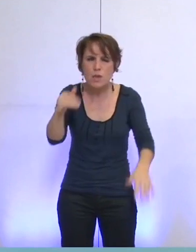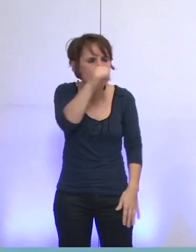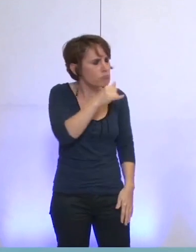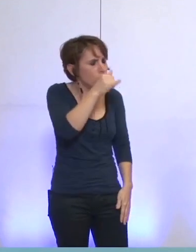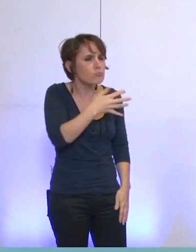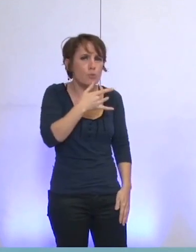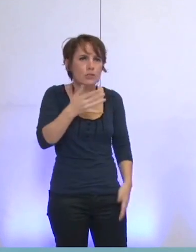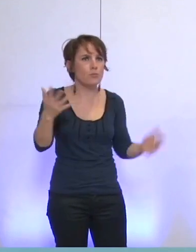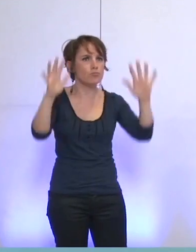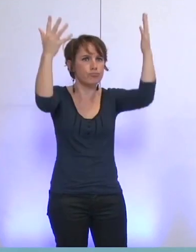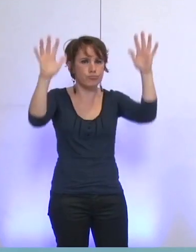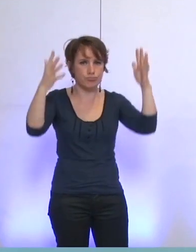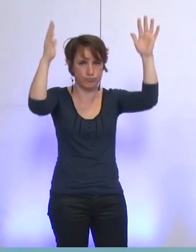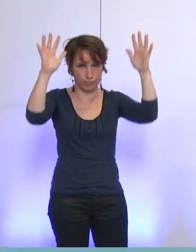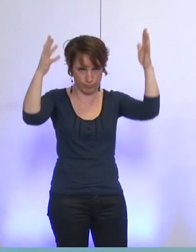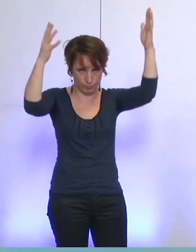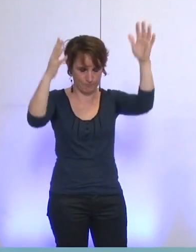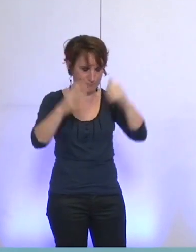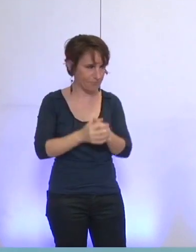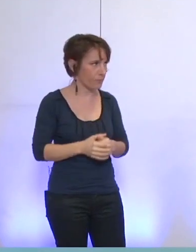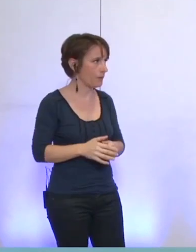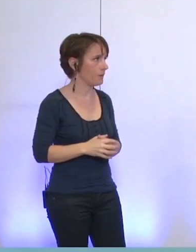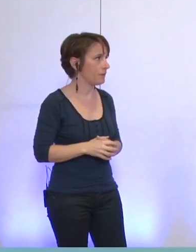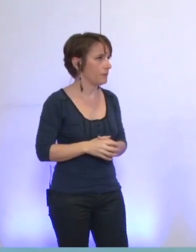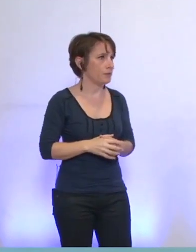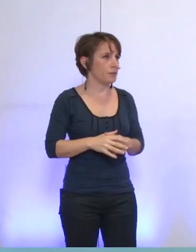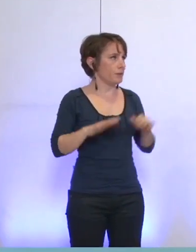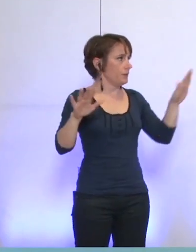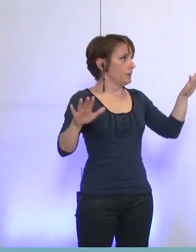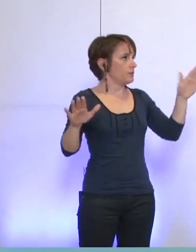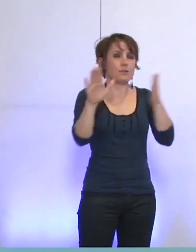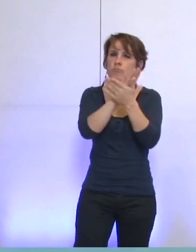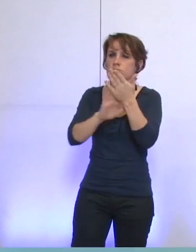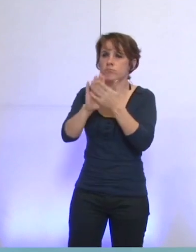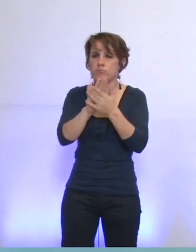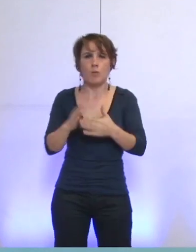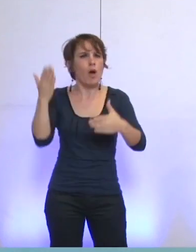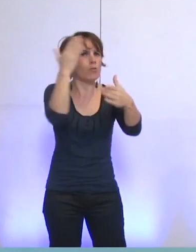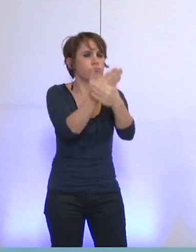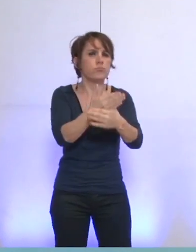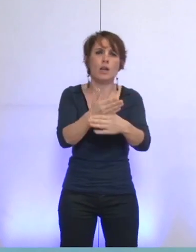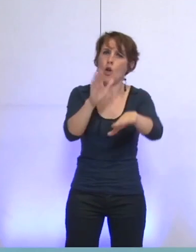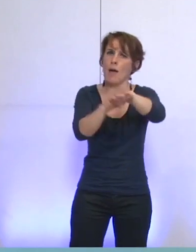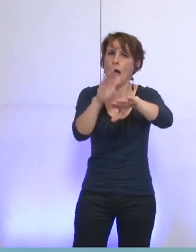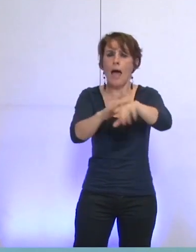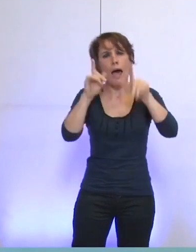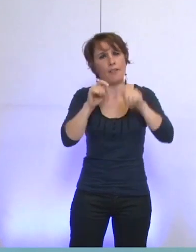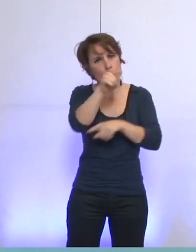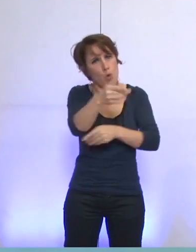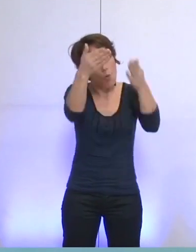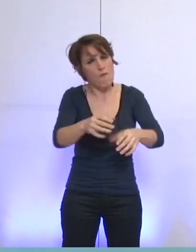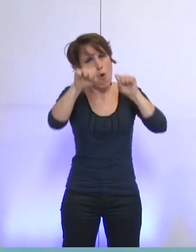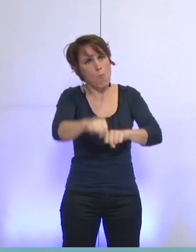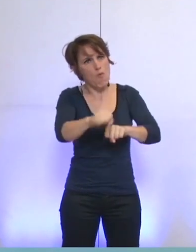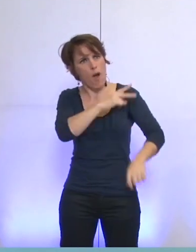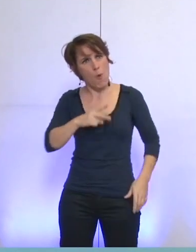Moi, j'aimerais en conclusion quand même vous dire, M. le maire, que le pouvoir, excusez-moi, le pouvoir ne vous appartient pas, M. le maire. Vous n'en êtes que le locataire, au